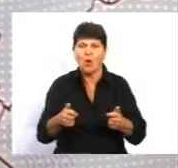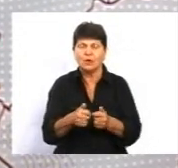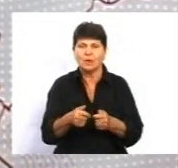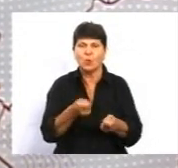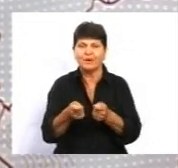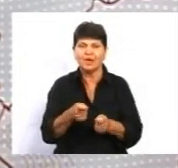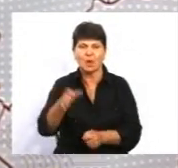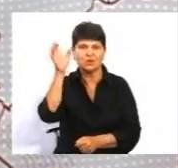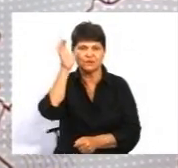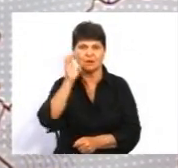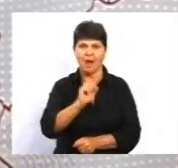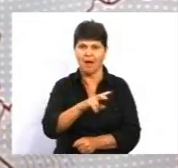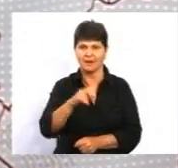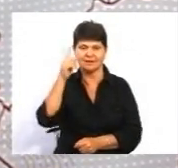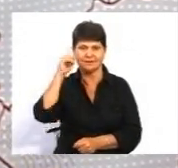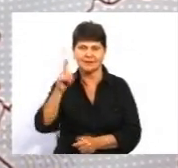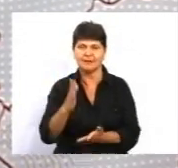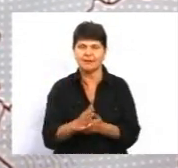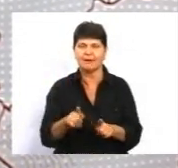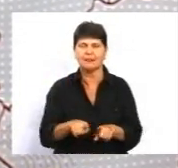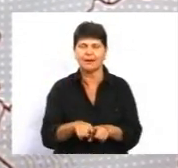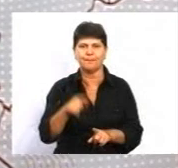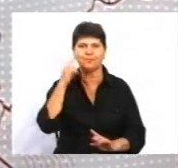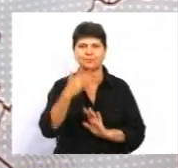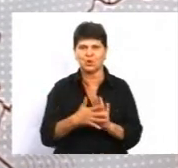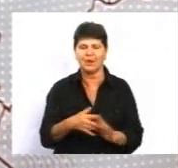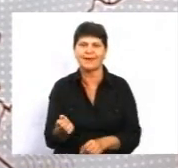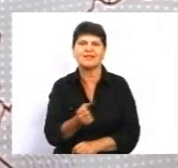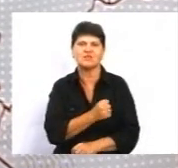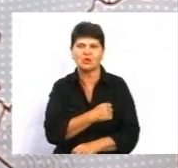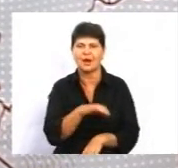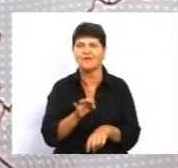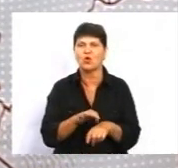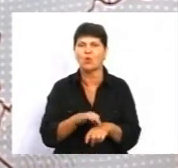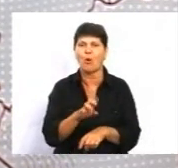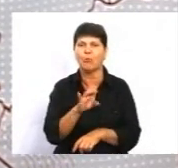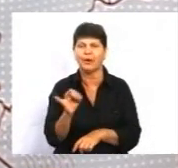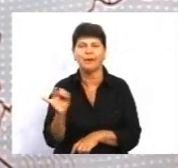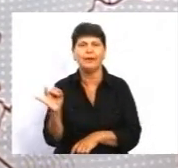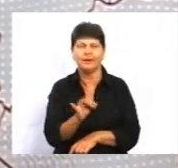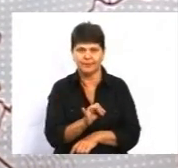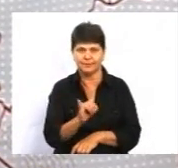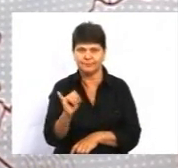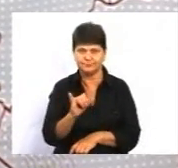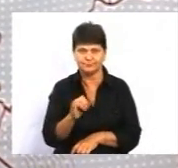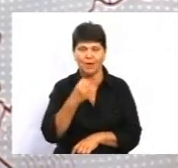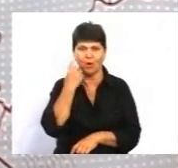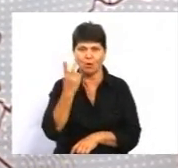Але ви знаєте, що є таке поняття, як, на жаль, хвороби. І коли